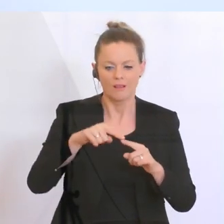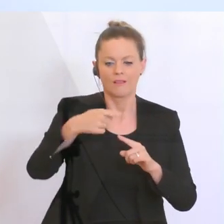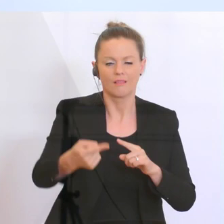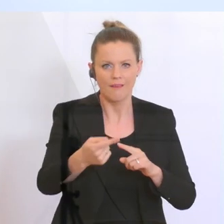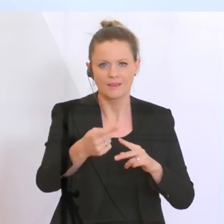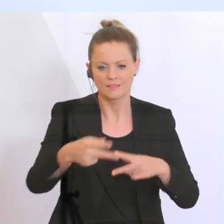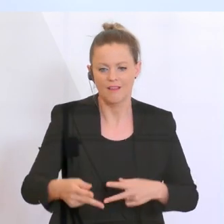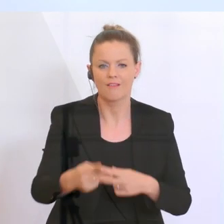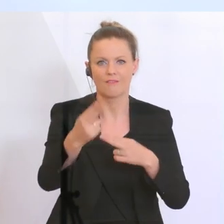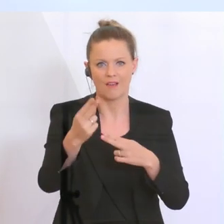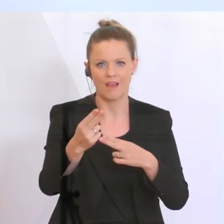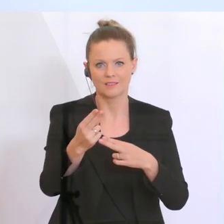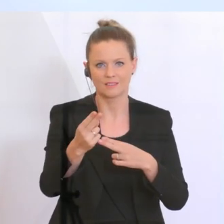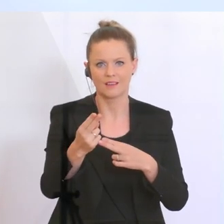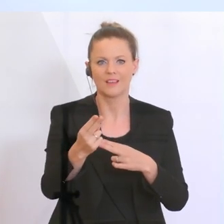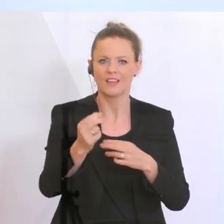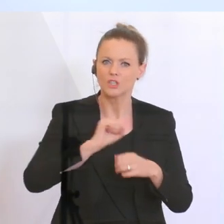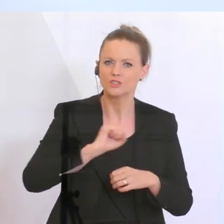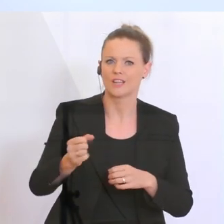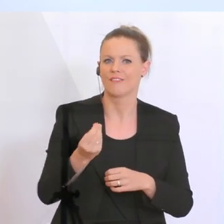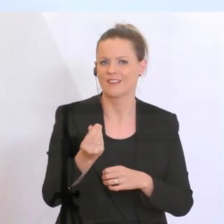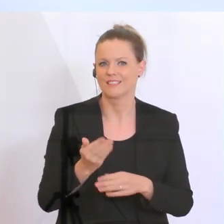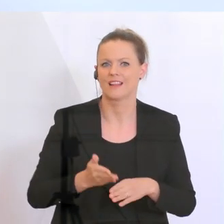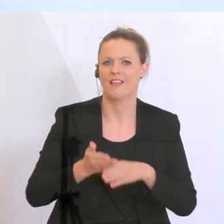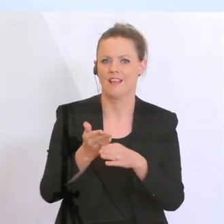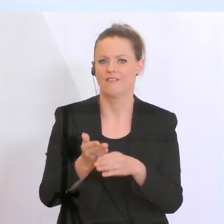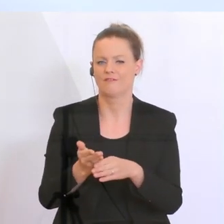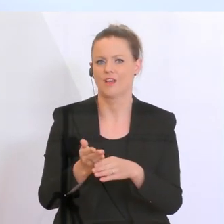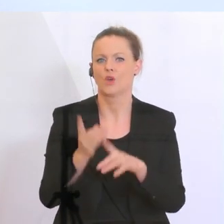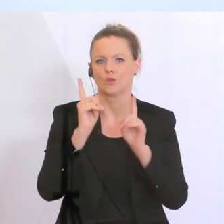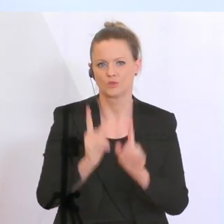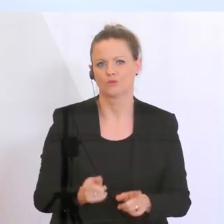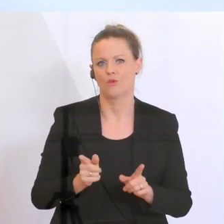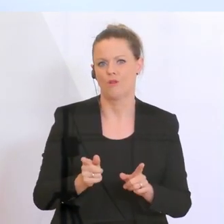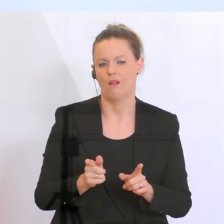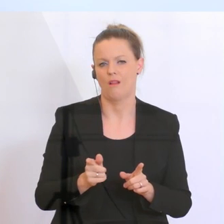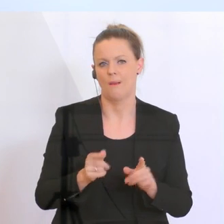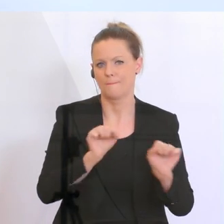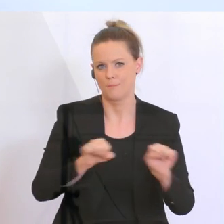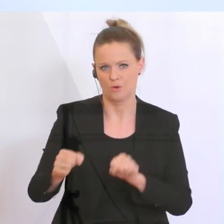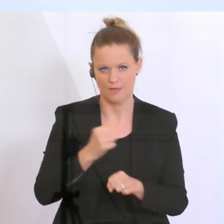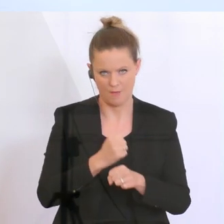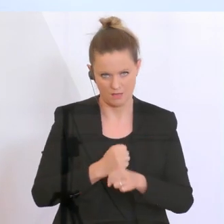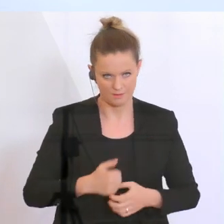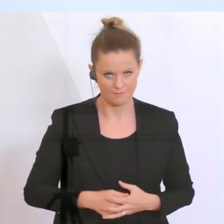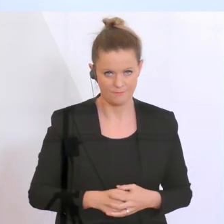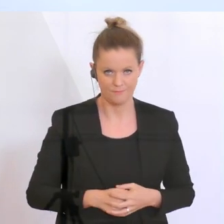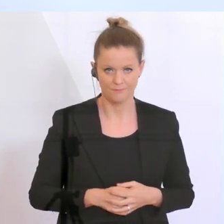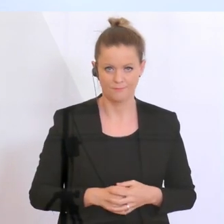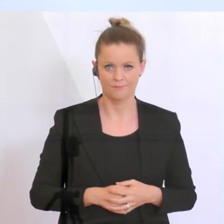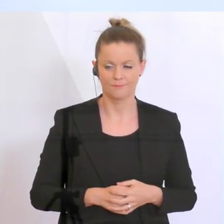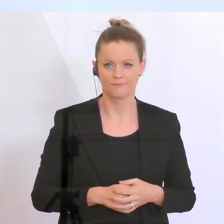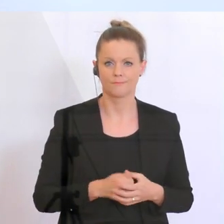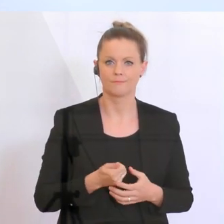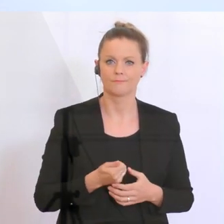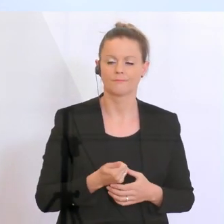zu kommen und schnelle finanzielle Hilfe besonders in dieser Phase zur Verfügung zu stellen. Ich habe in den vergangenen